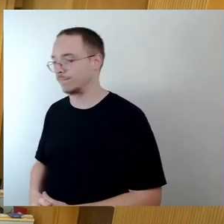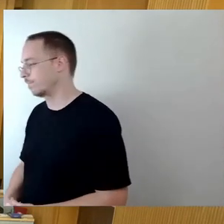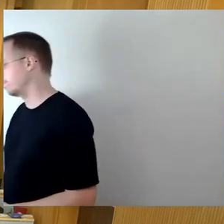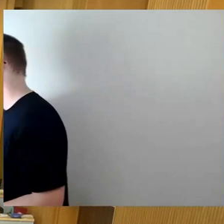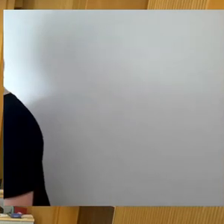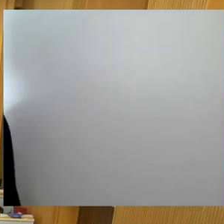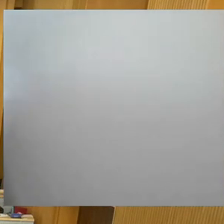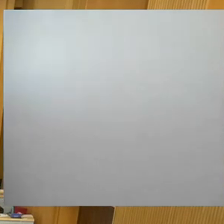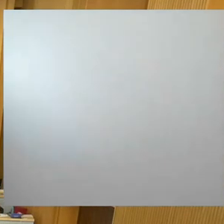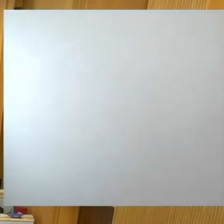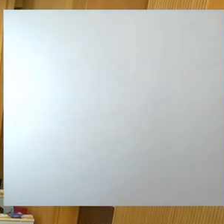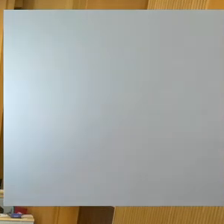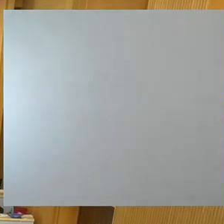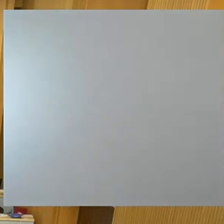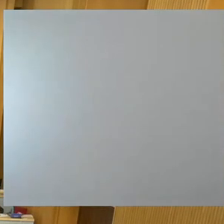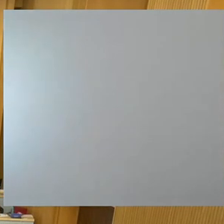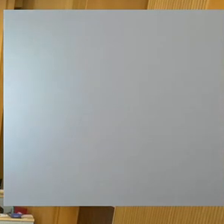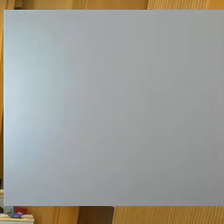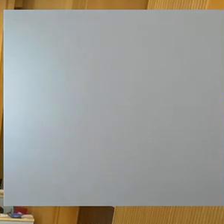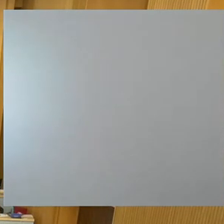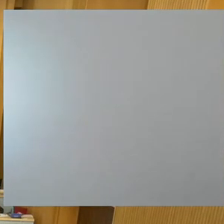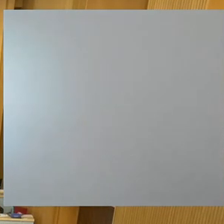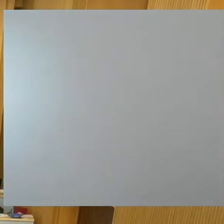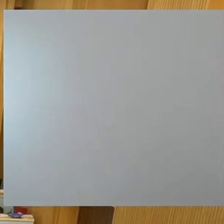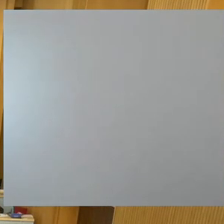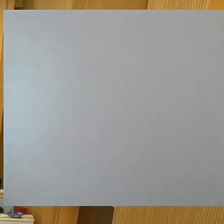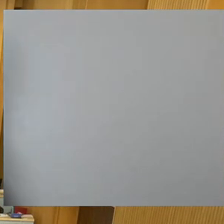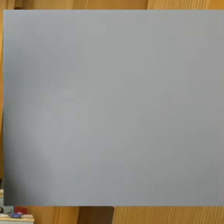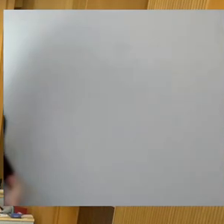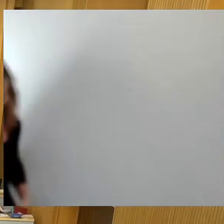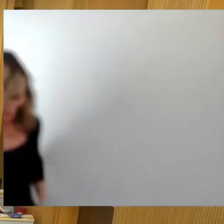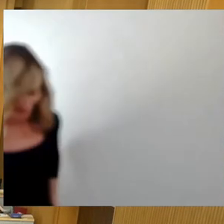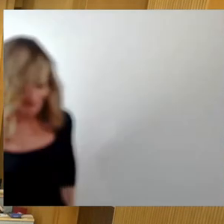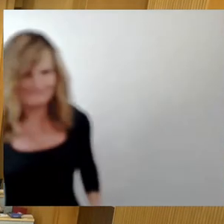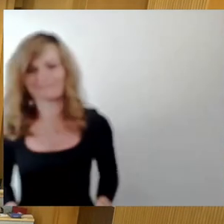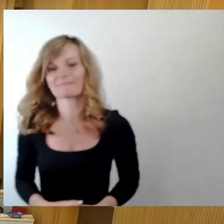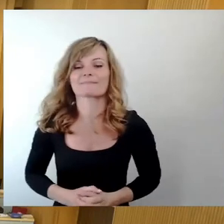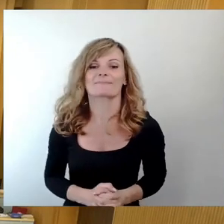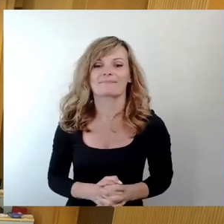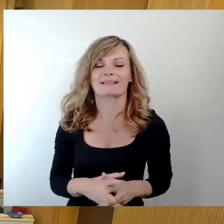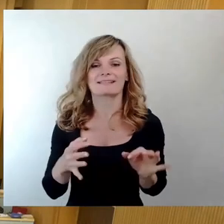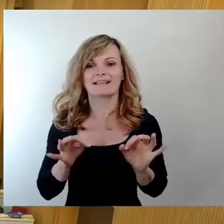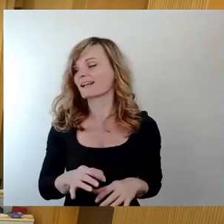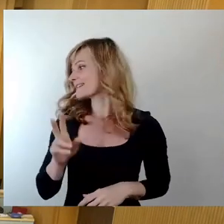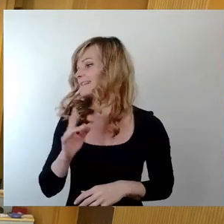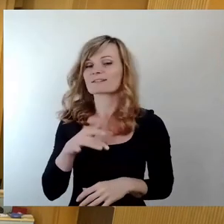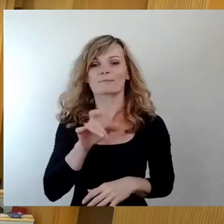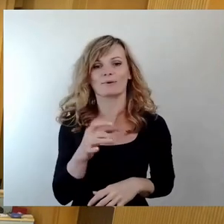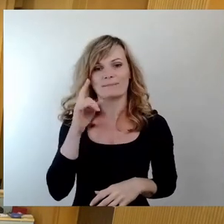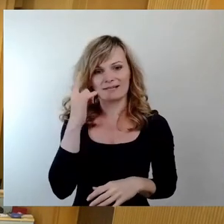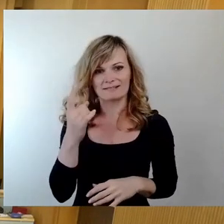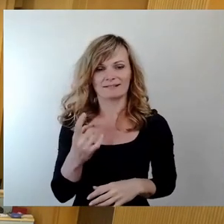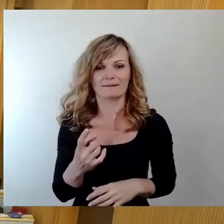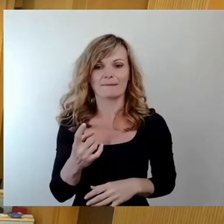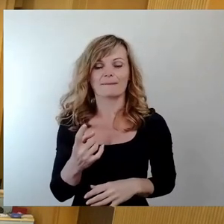Ich will jetzt, ne, bitte schulden. Ja, sehr geehrter Herr erster Bürgermeister, Ich